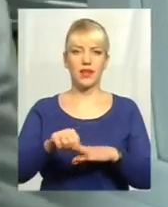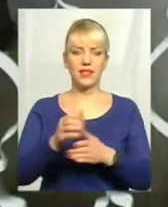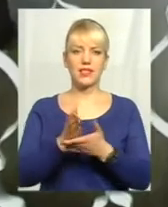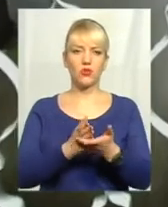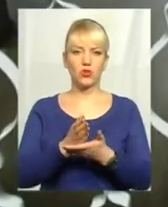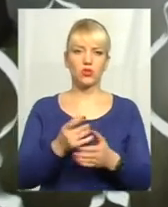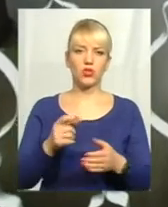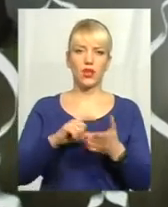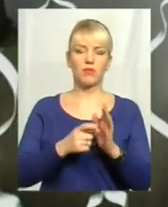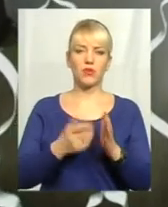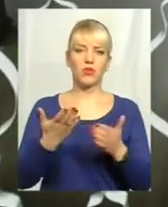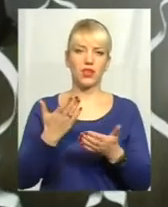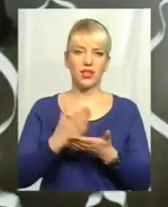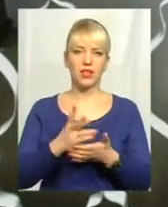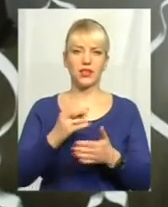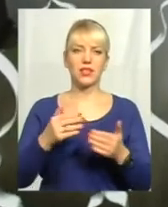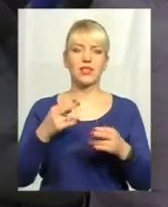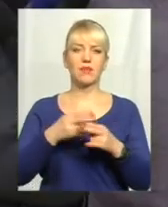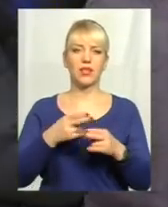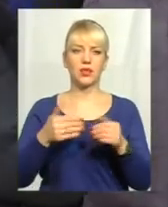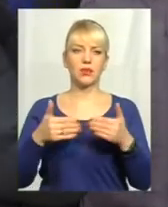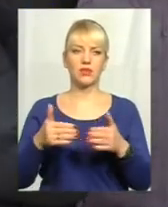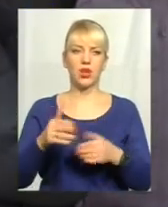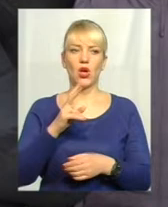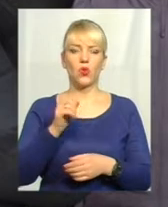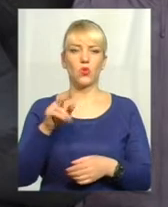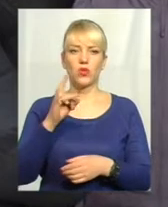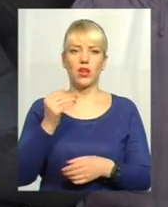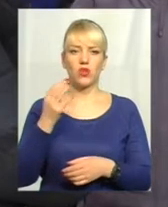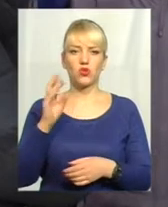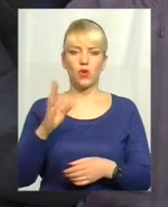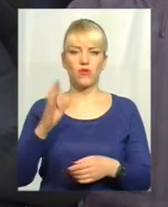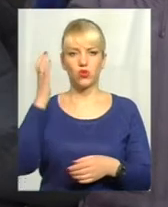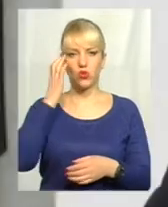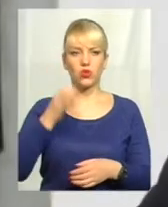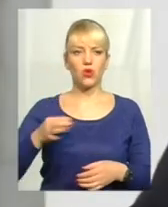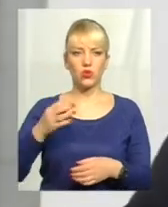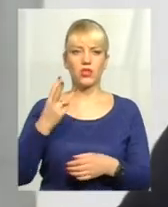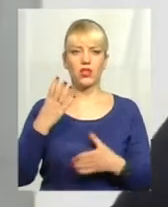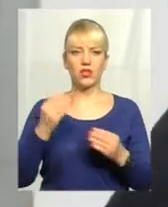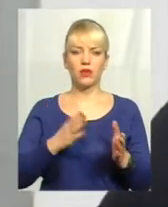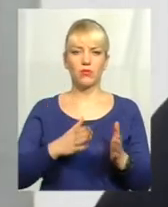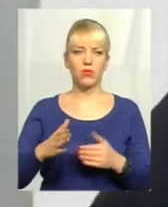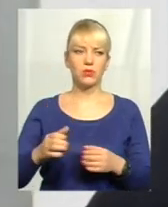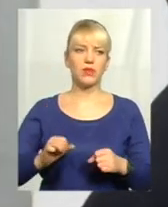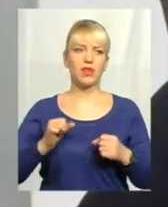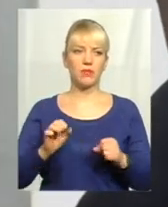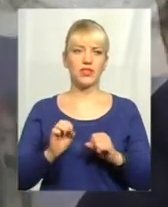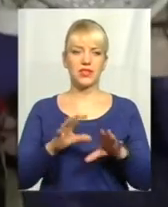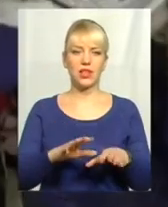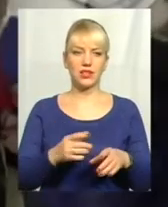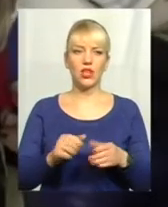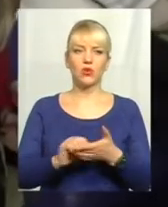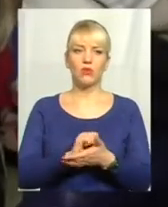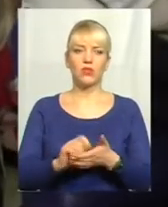кабінети якої розміщені за цими металевими дверима. Микола Кудряшов з Чорного острова третій день поспіль намагається здати документи,